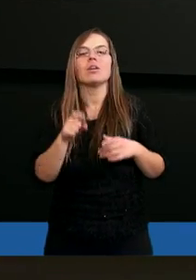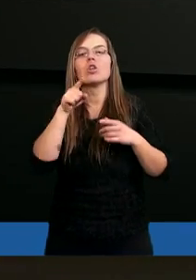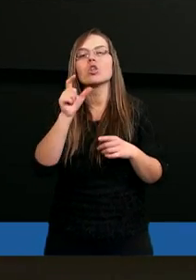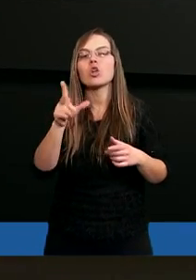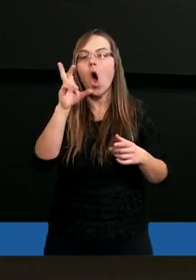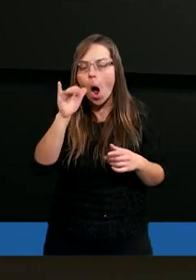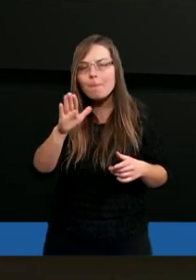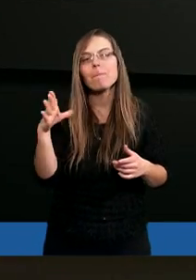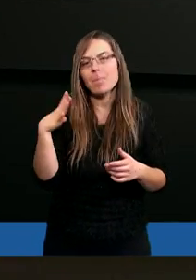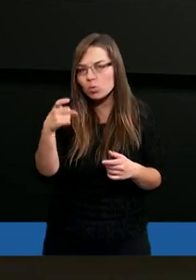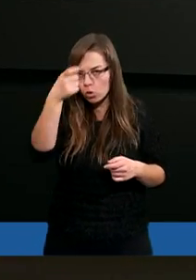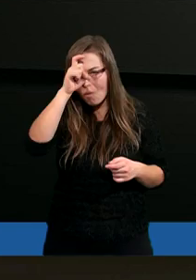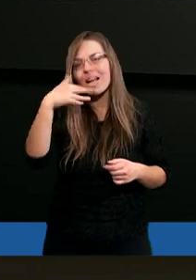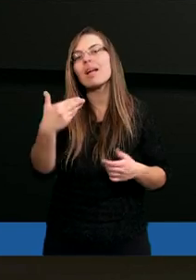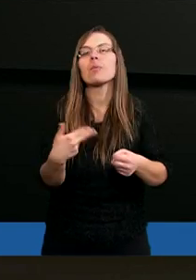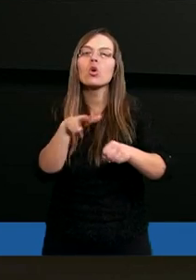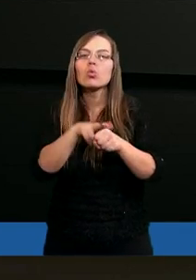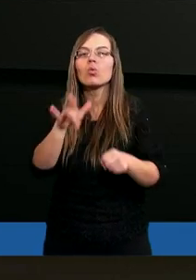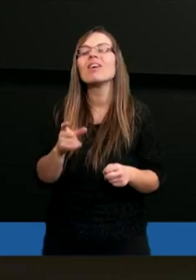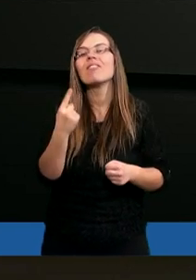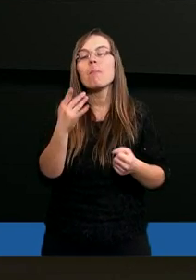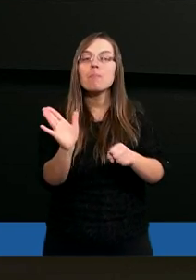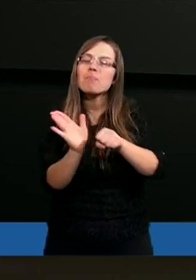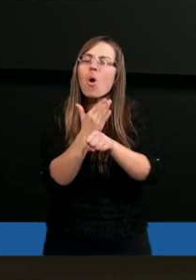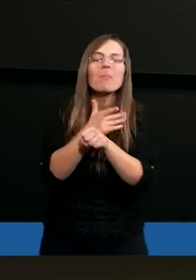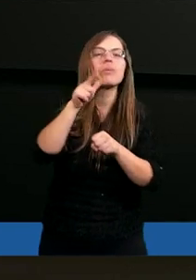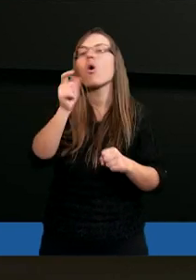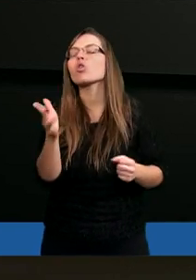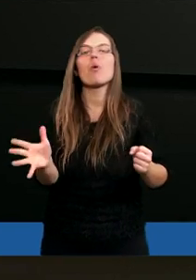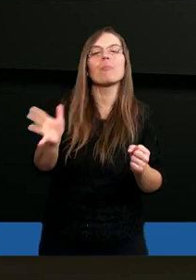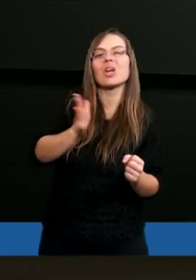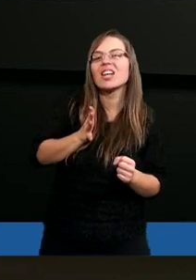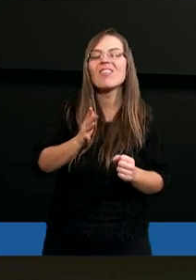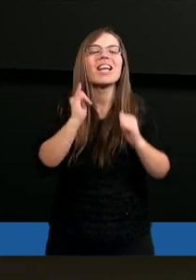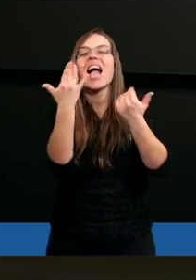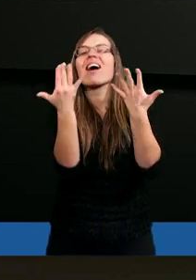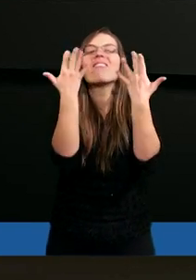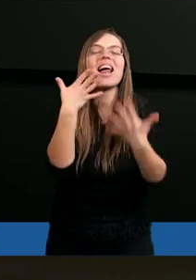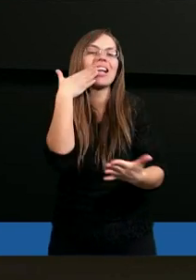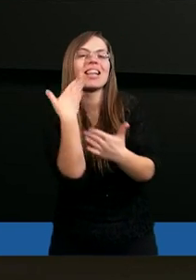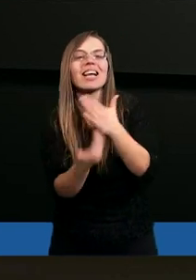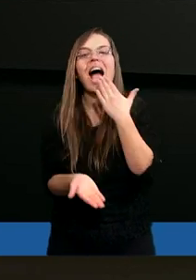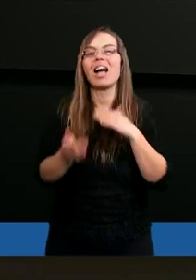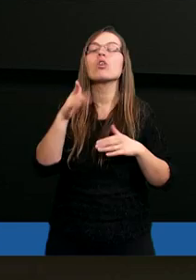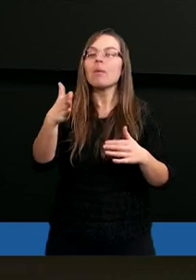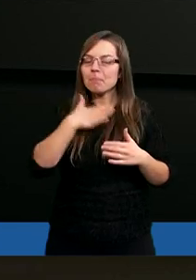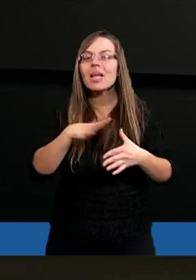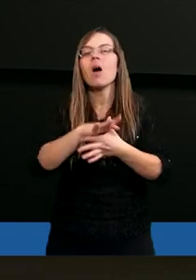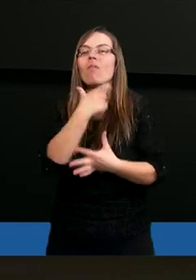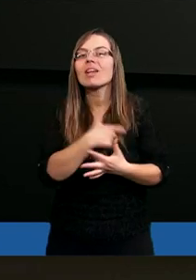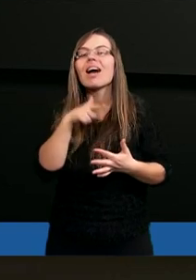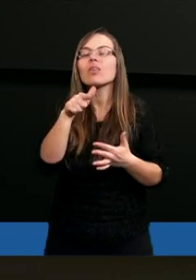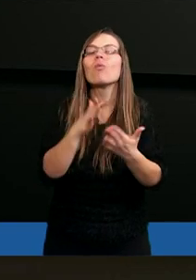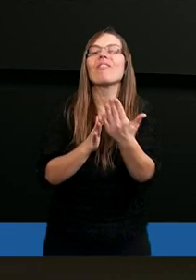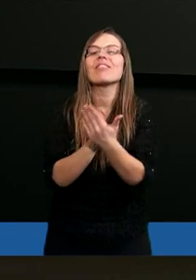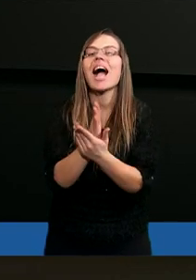I Hiob był człowiekiem, który pomimo tego, co przeżywał, pomimo tego, jak wiele stracił, miał w